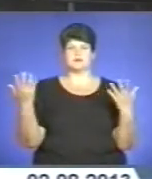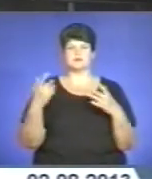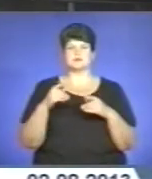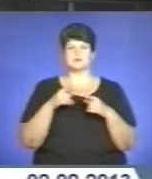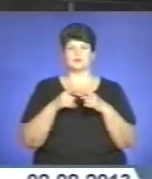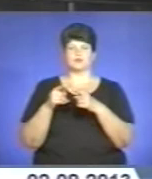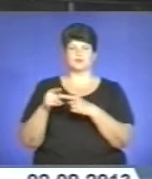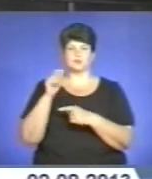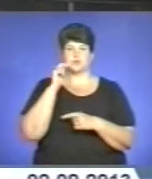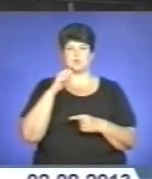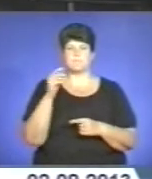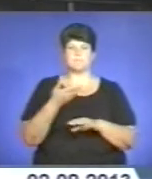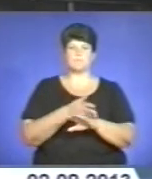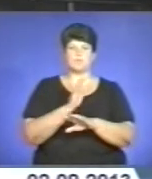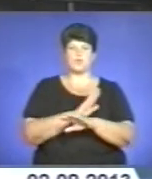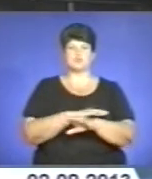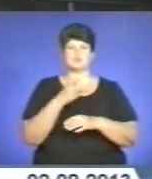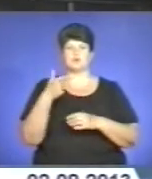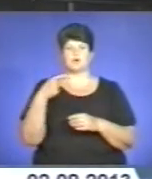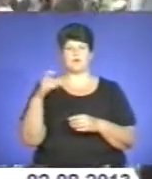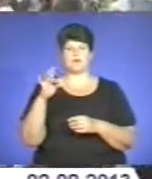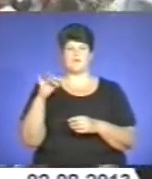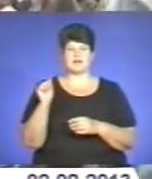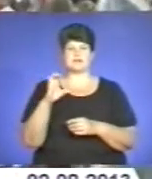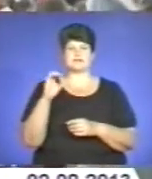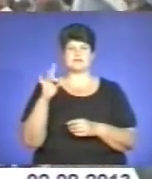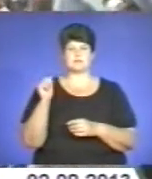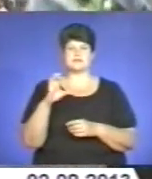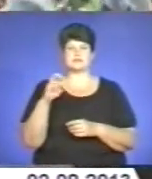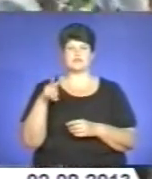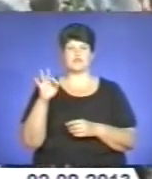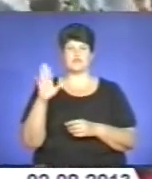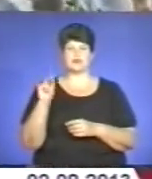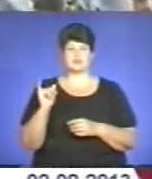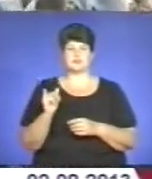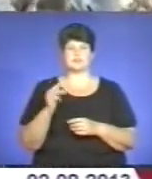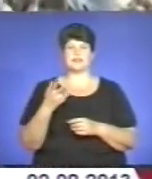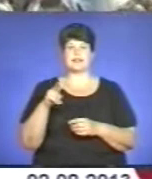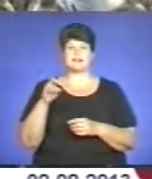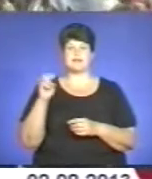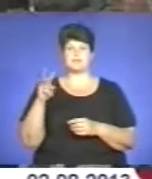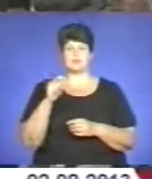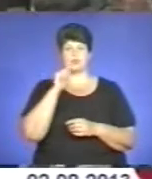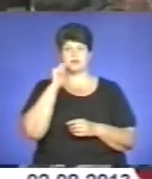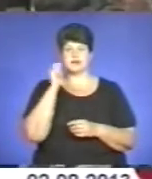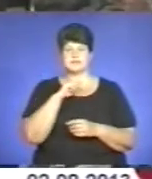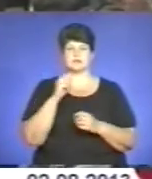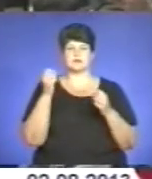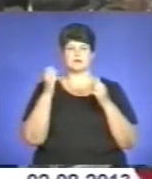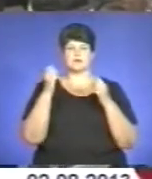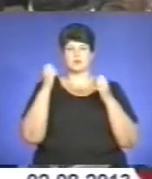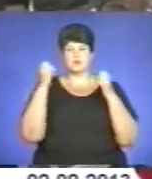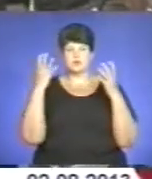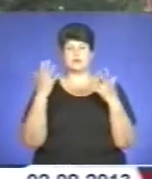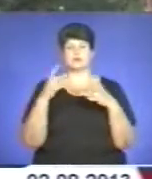також Польщі, Хорватії, Сербії, Словаччини. Лемки – українська етнічна група, яка здавна проживала на